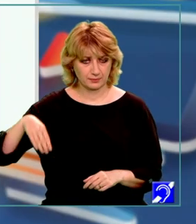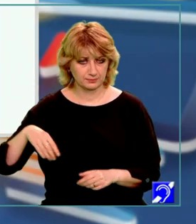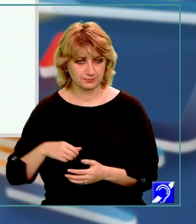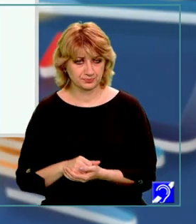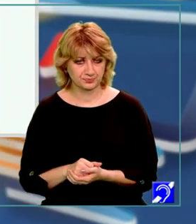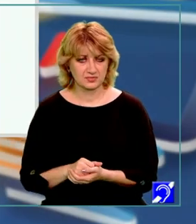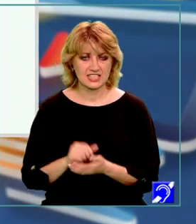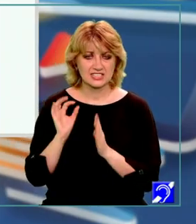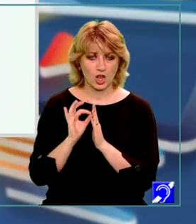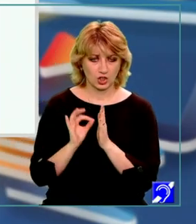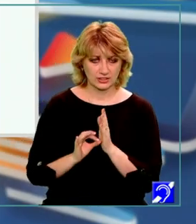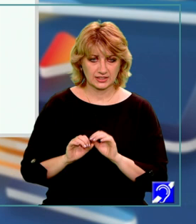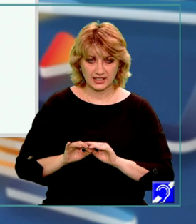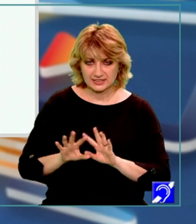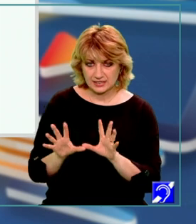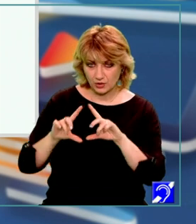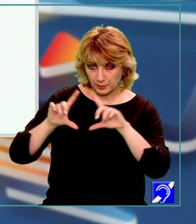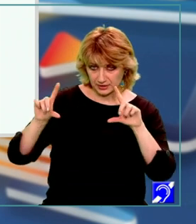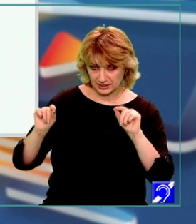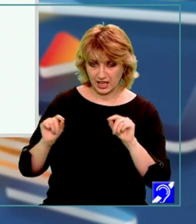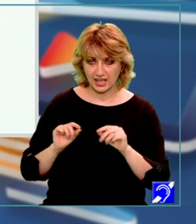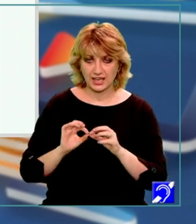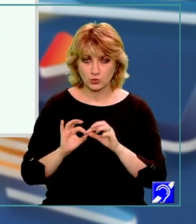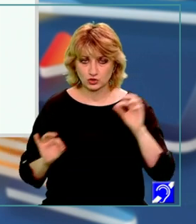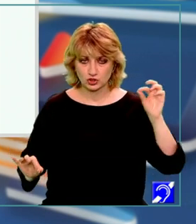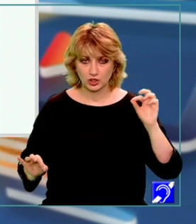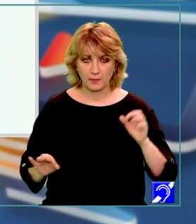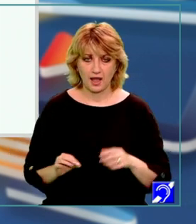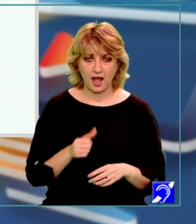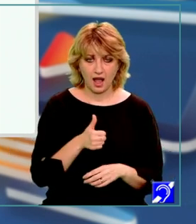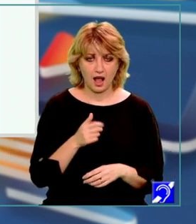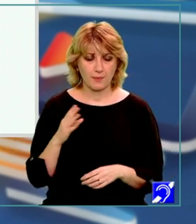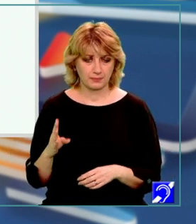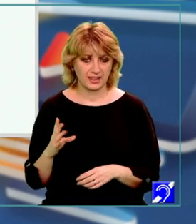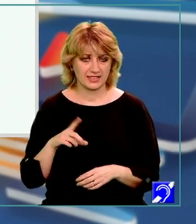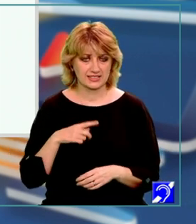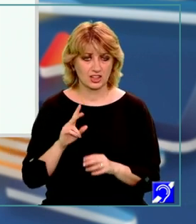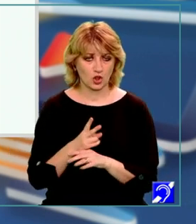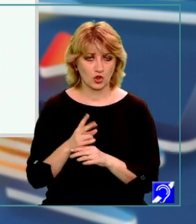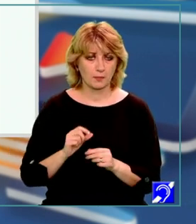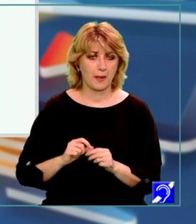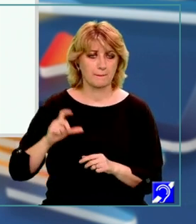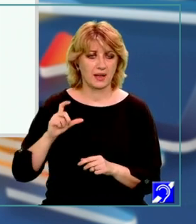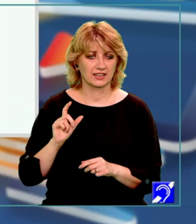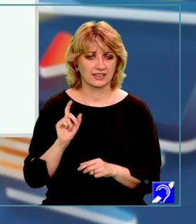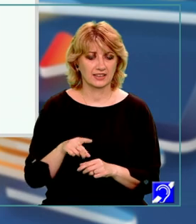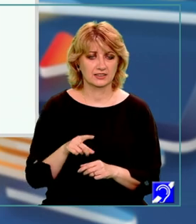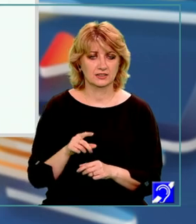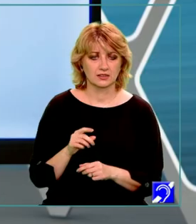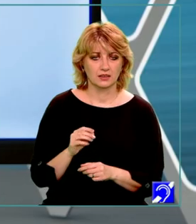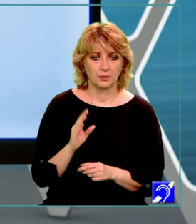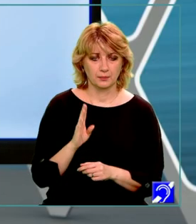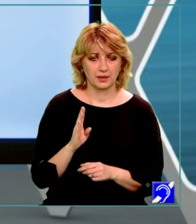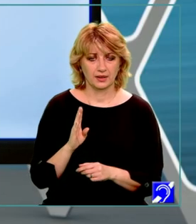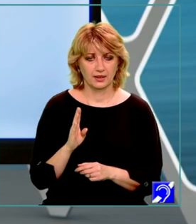Socotind în rețeaua de pătrate, observăm că lungimea segmentului A, B este de două ori mai mare decât a lui P, D.